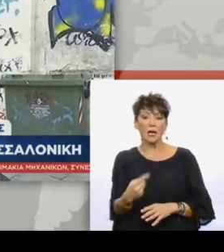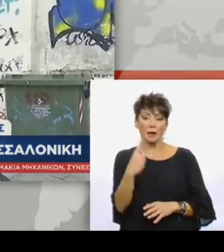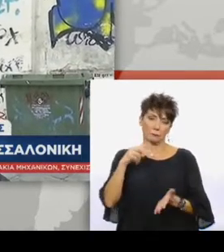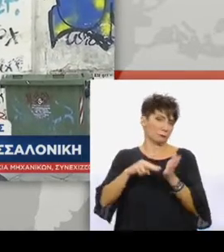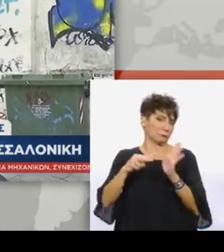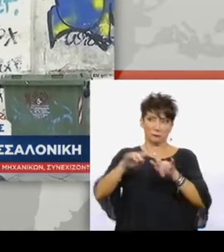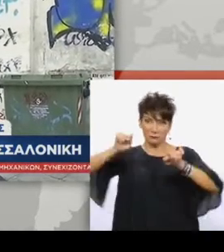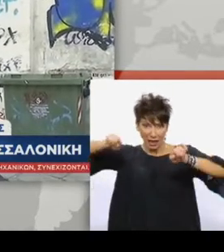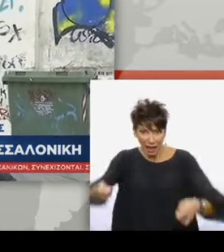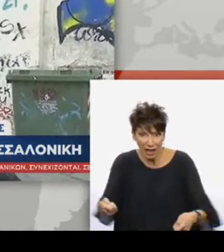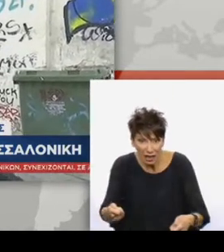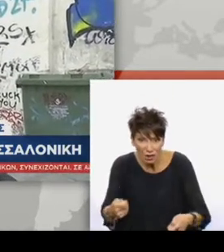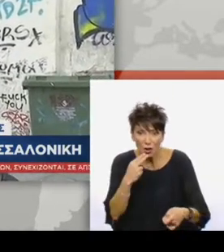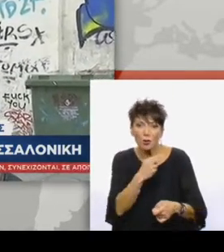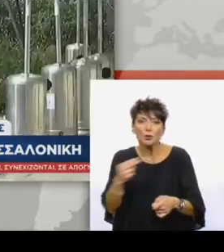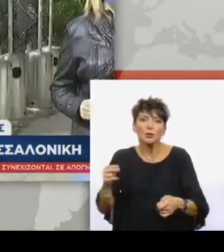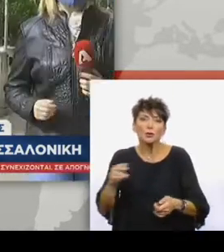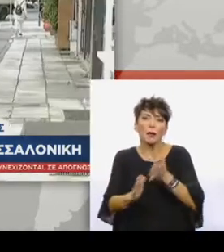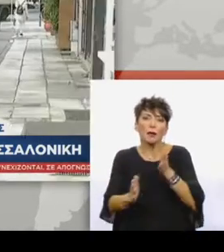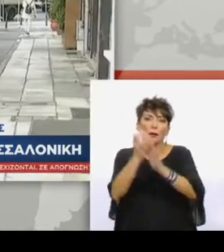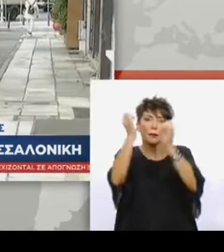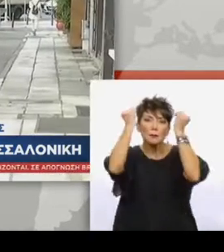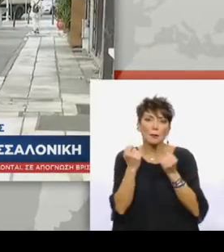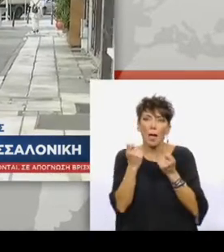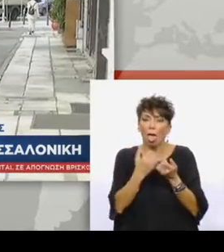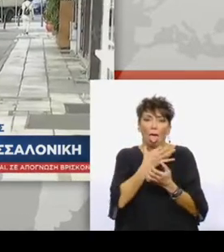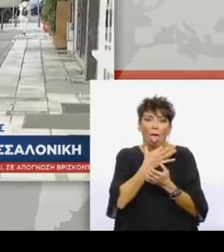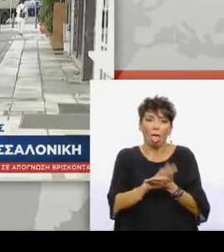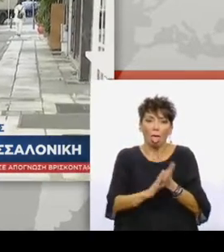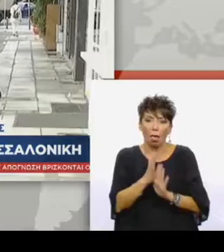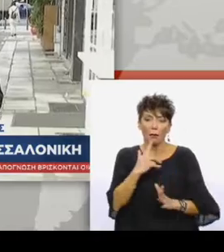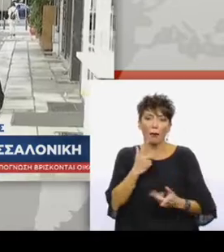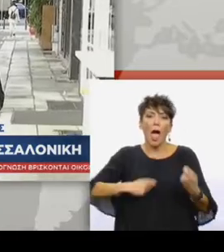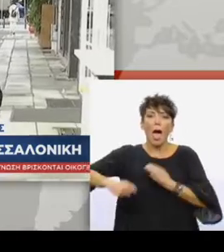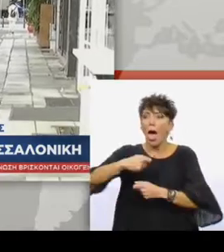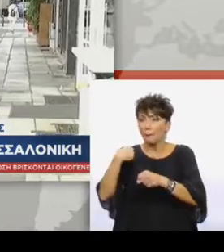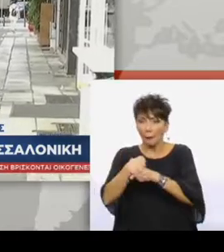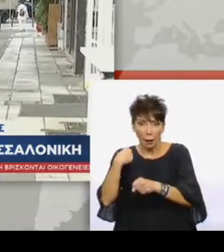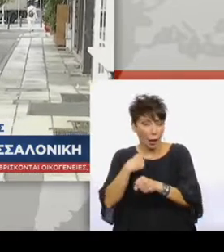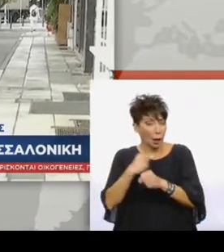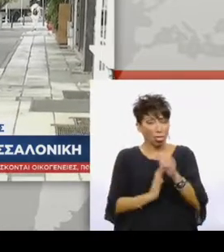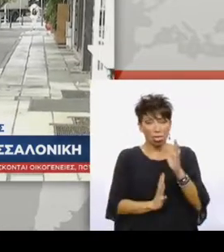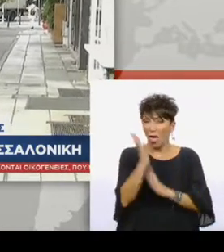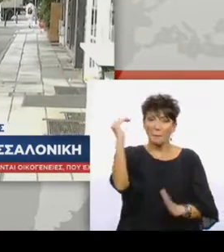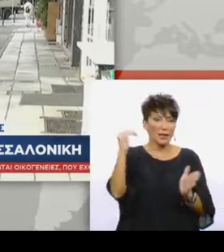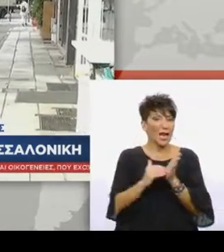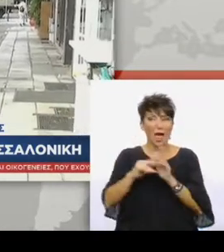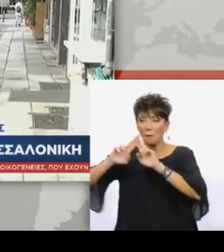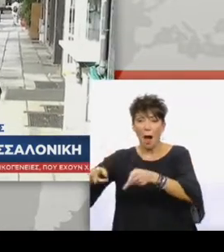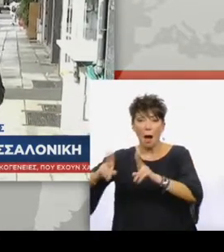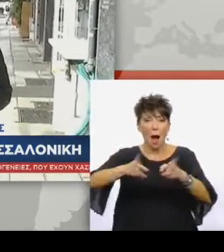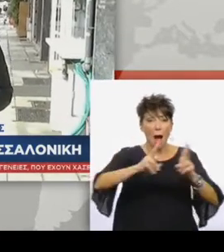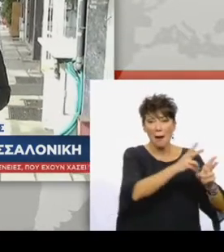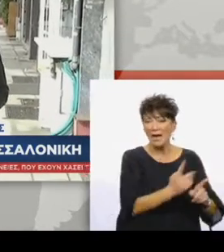θα κλείσουμε και τα μαγαζιά μας στο τέλος. Οι επαγγελματίες που πλήττονται αγγίζουν τις 15.000, ενώ μαζί με τους